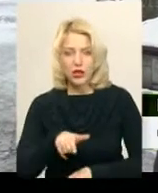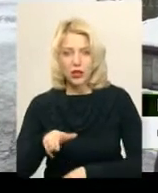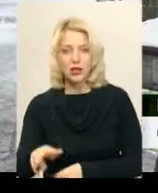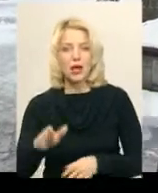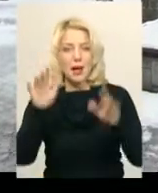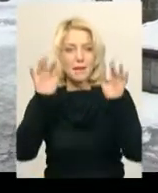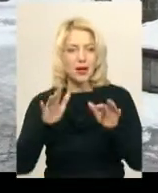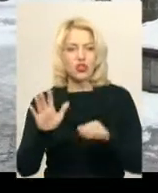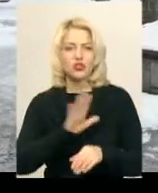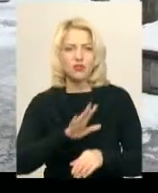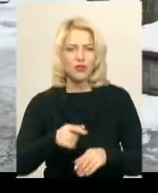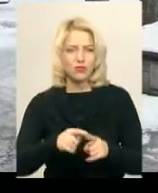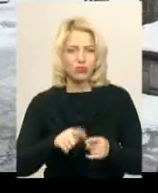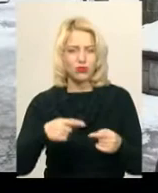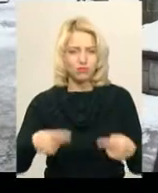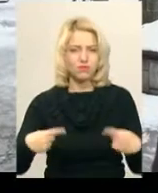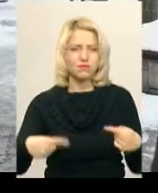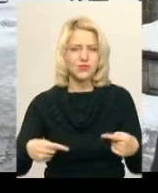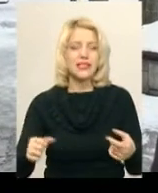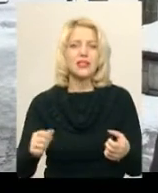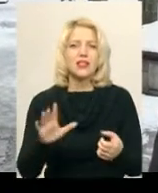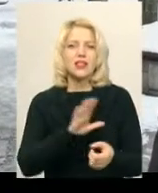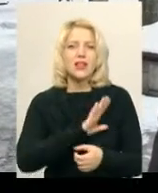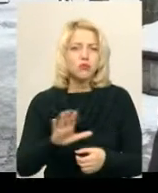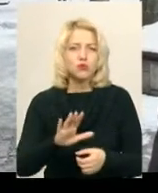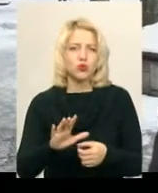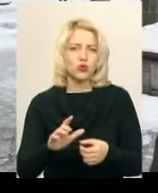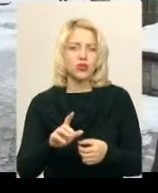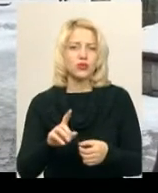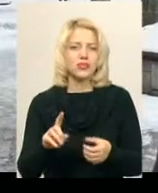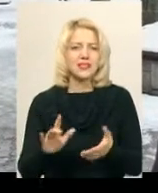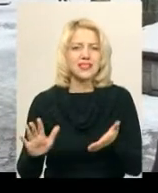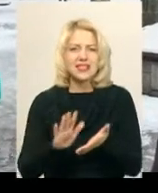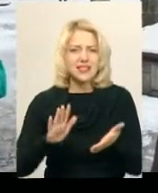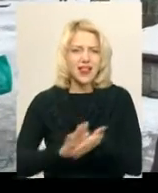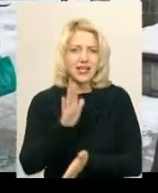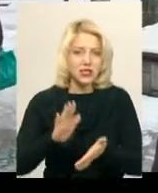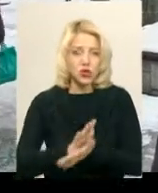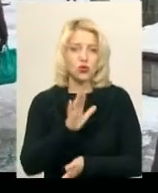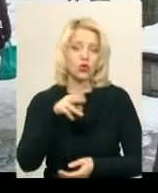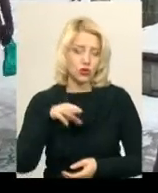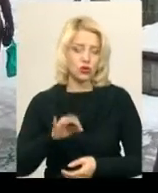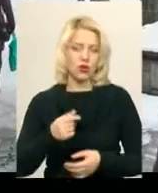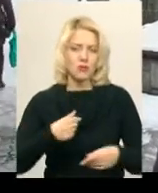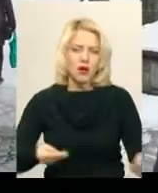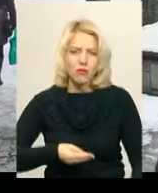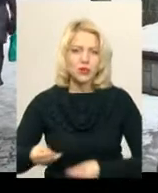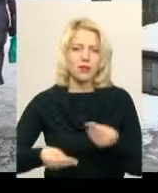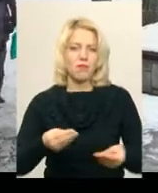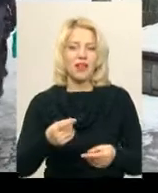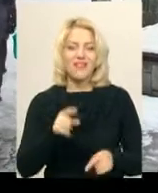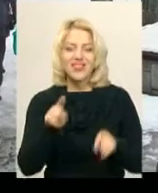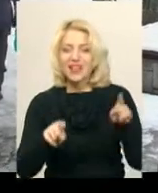дороги не заїздилися і не були на ранок слизькі, ми їх практично всю ніч посипали в деяких місцях двічі-тричі.